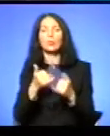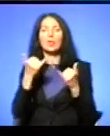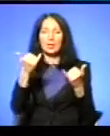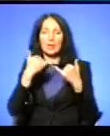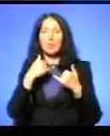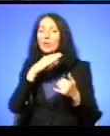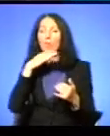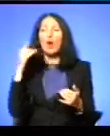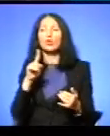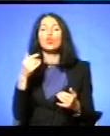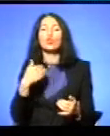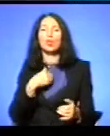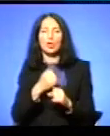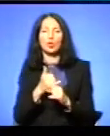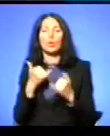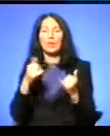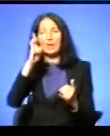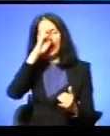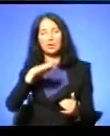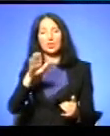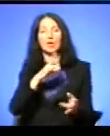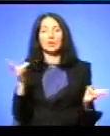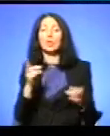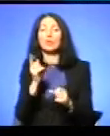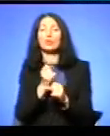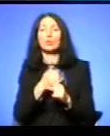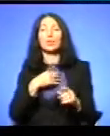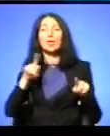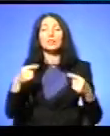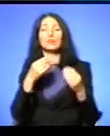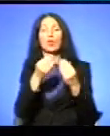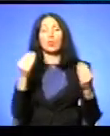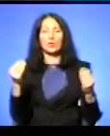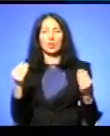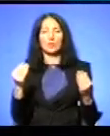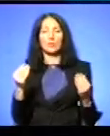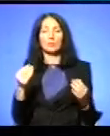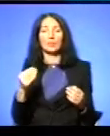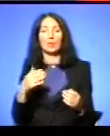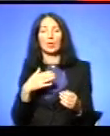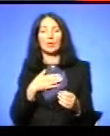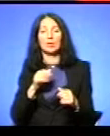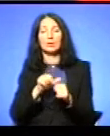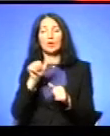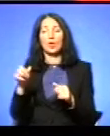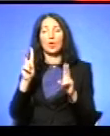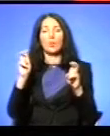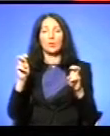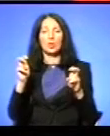Ну, повинен щось робити Я створював цей музей Це цікава послідь, мій брат Але це окрема тема Тому